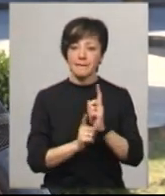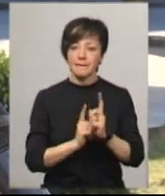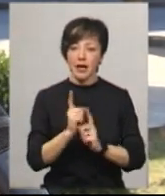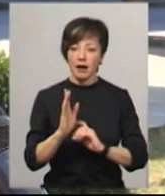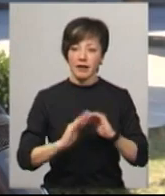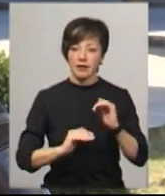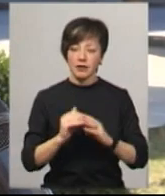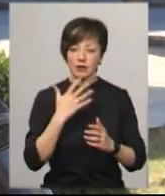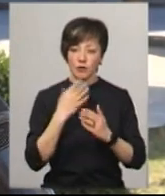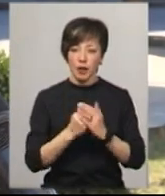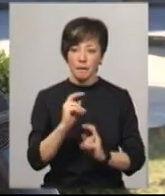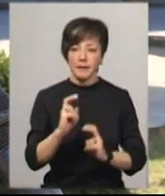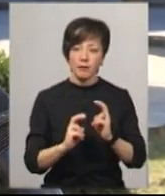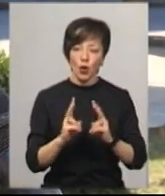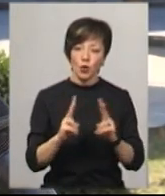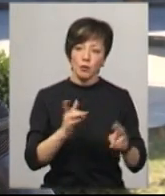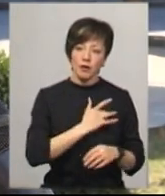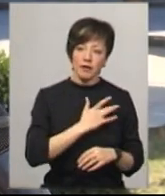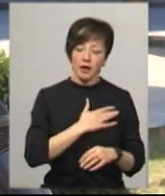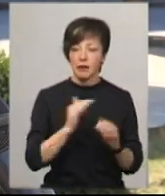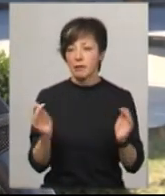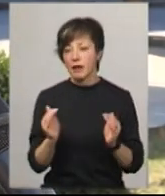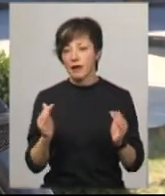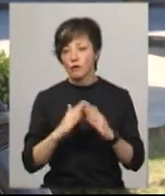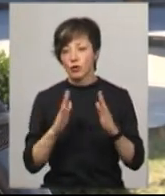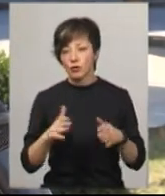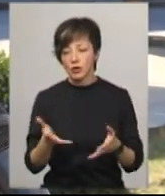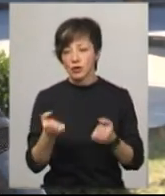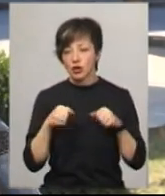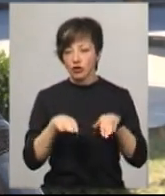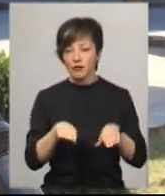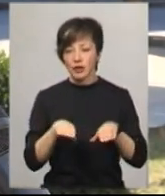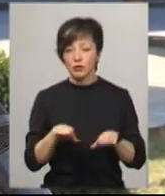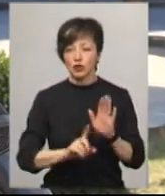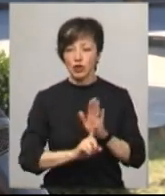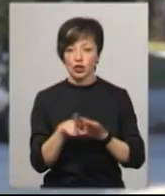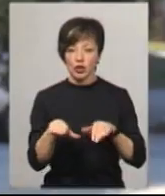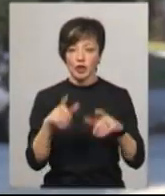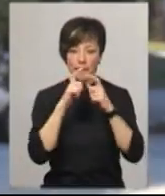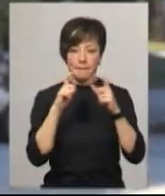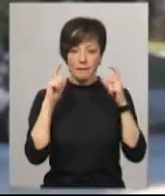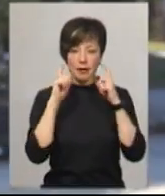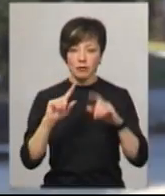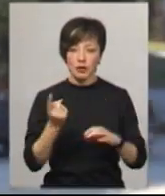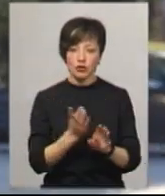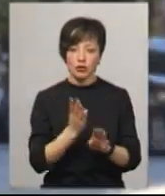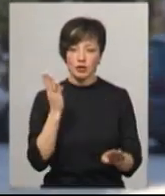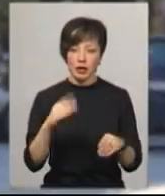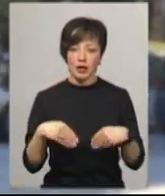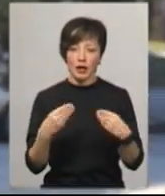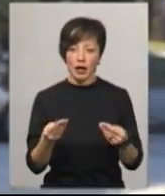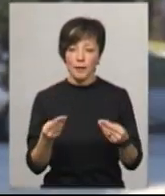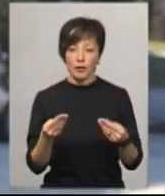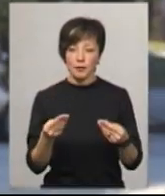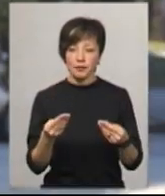підприємства, хто приватні, хто маленькі вдома, достали швейні машинки і почали шити маски. В першу чергу надаємо